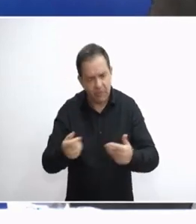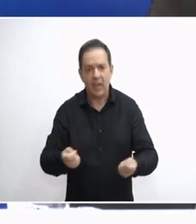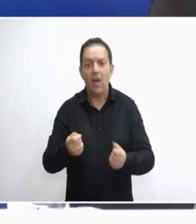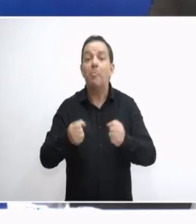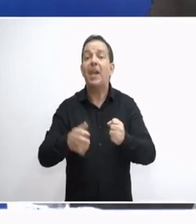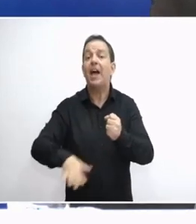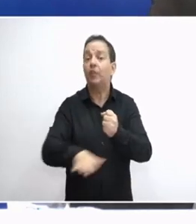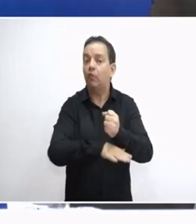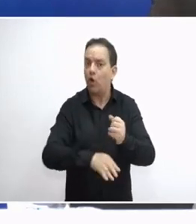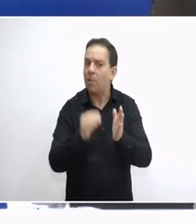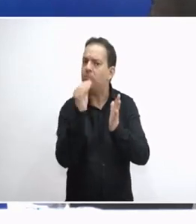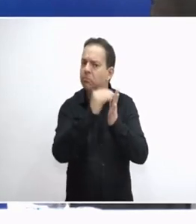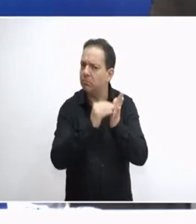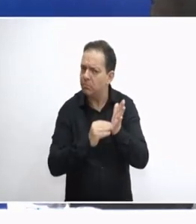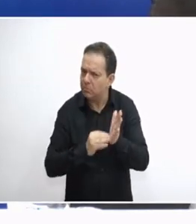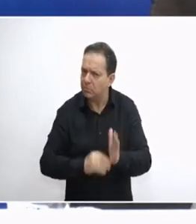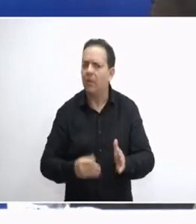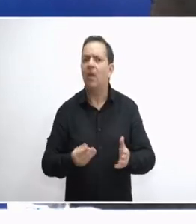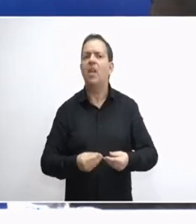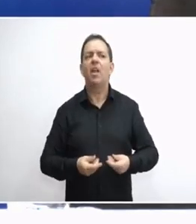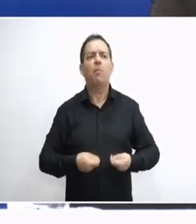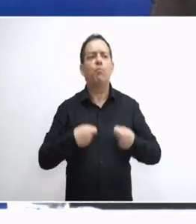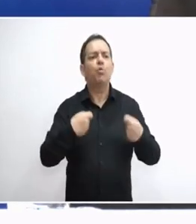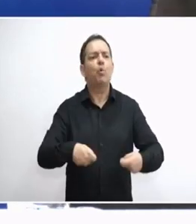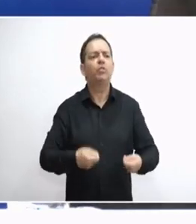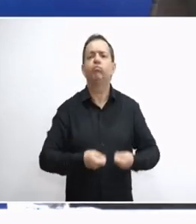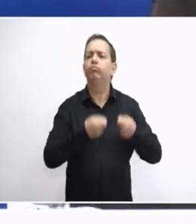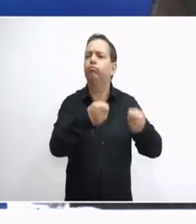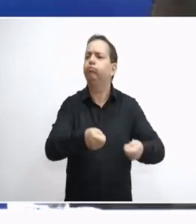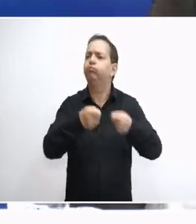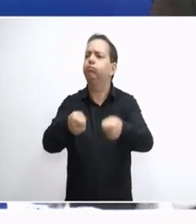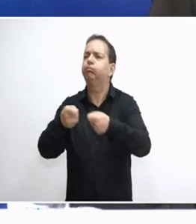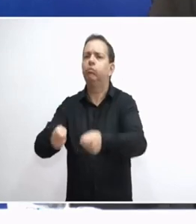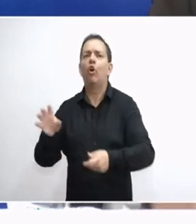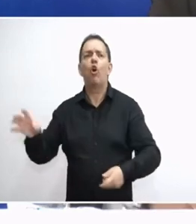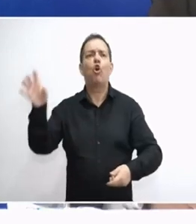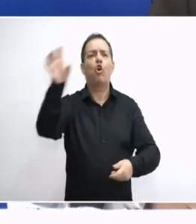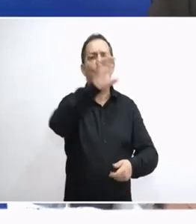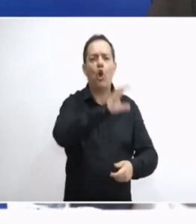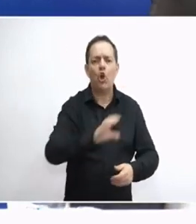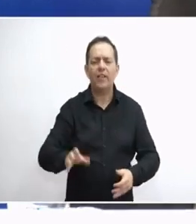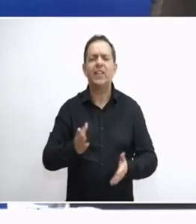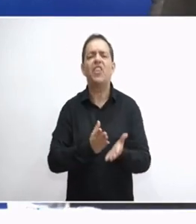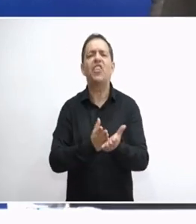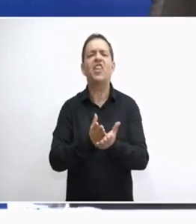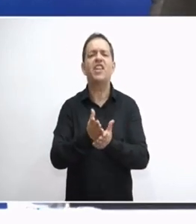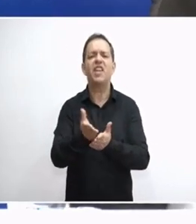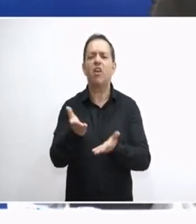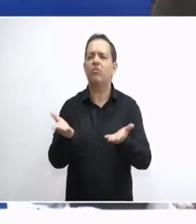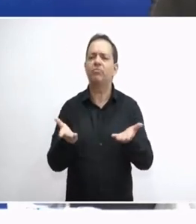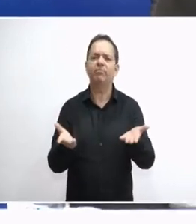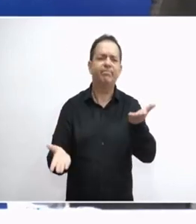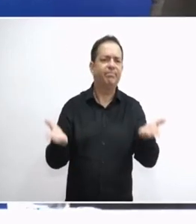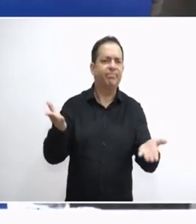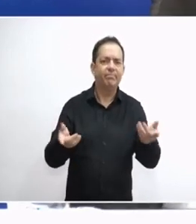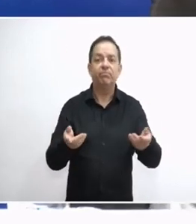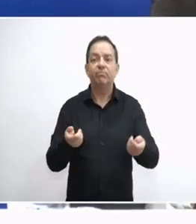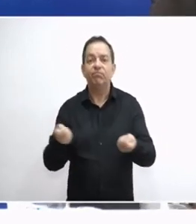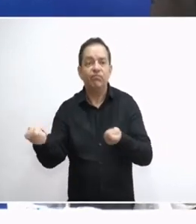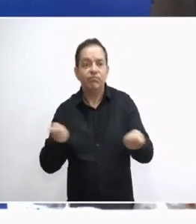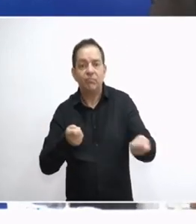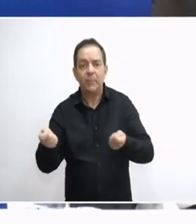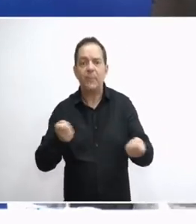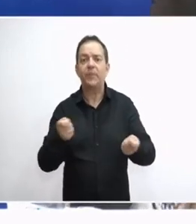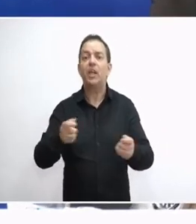σχεδόν όλες οι χώρες θα παραλάβουν ένα πλούτο εκεί θα υπάρχει μια διαχείριση του δικαίου και του πλούτου αλλά και την ορίμαση κάθε κοινωνικής